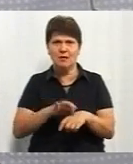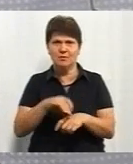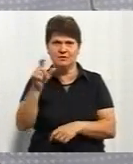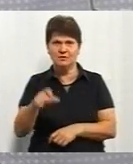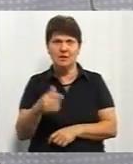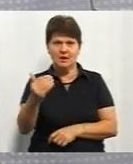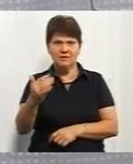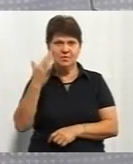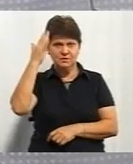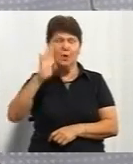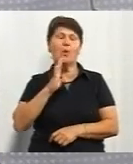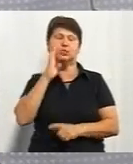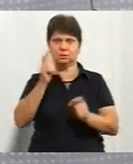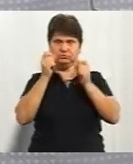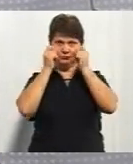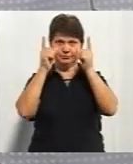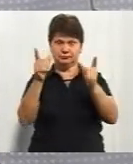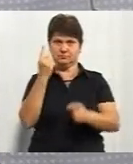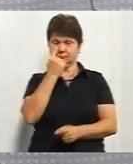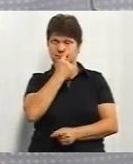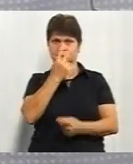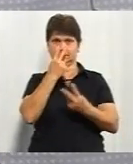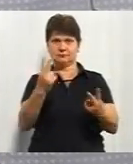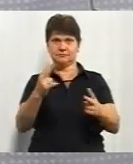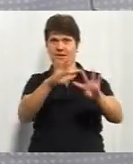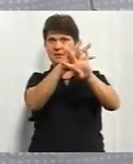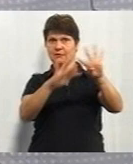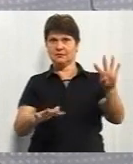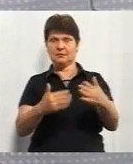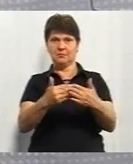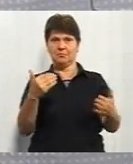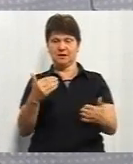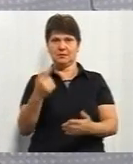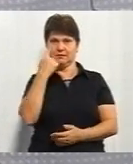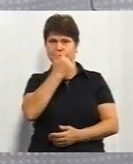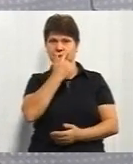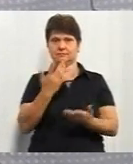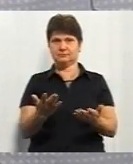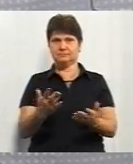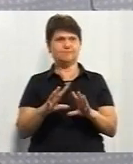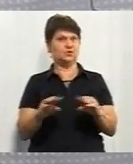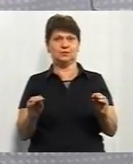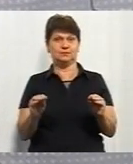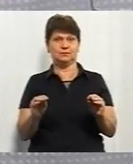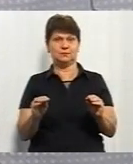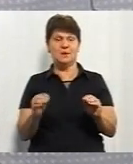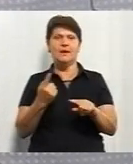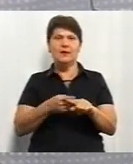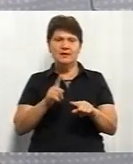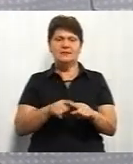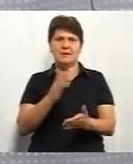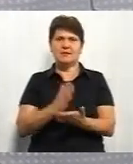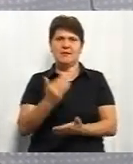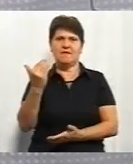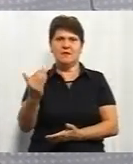ранком просипаєтесь, відкриваєте очі, і решітка у вас перед глазами. Це. Оце є